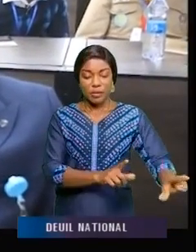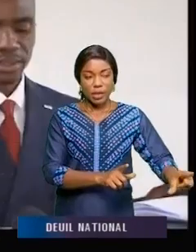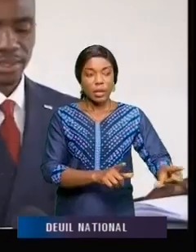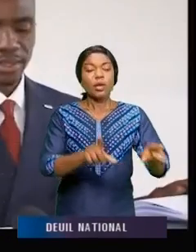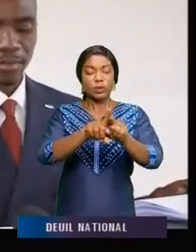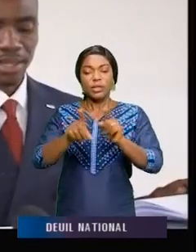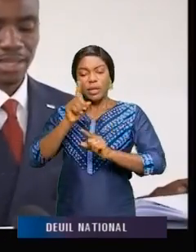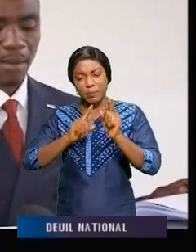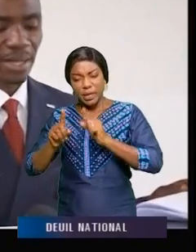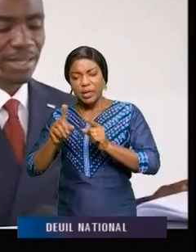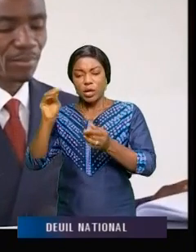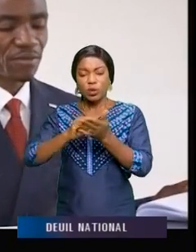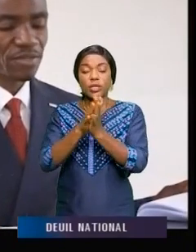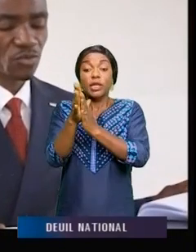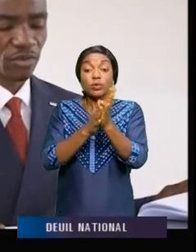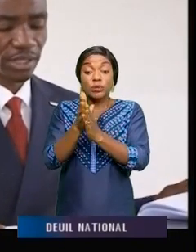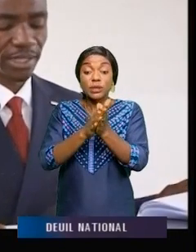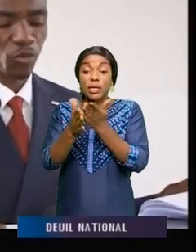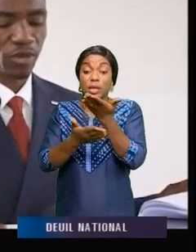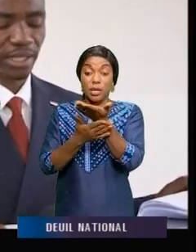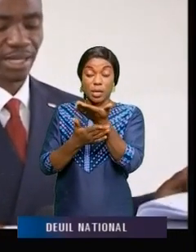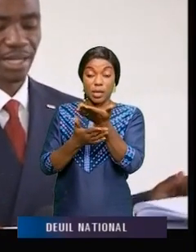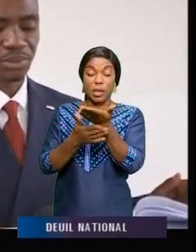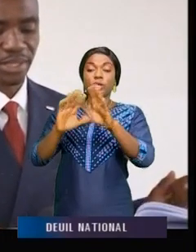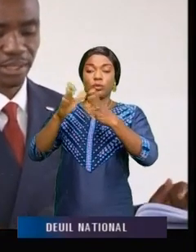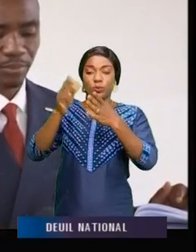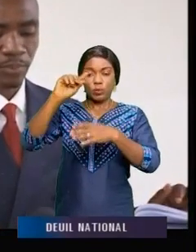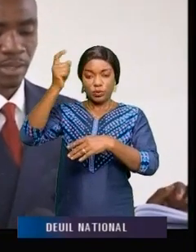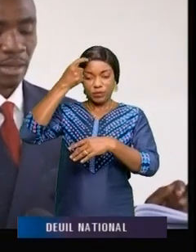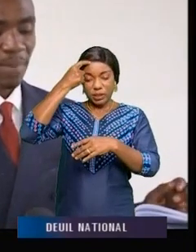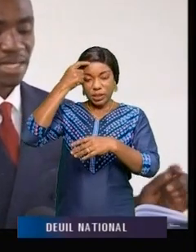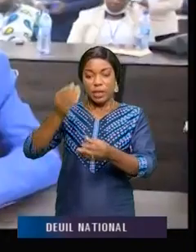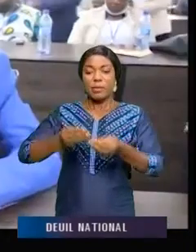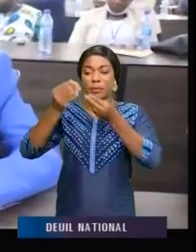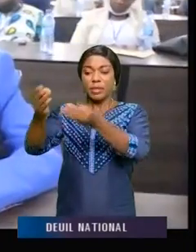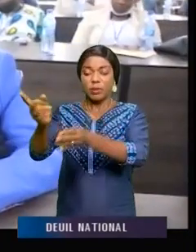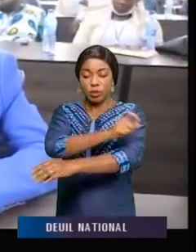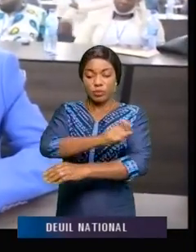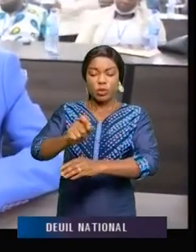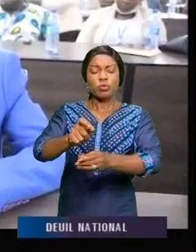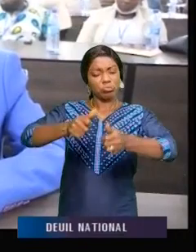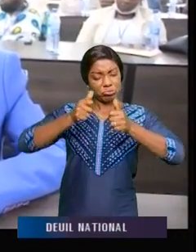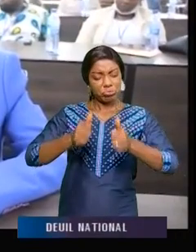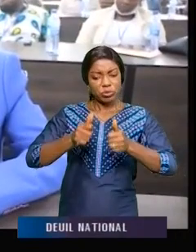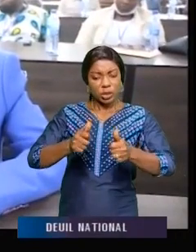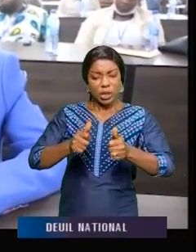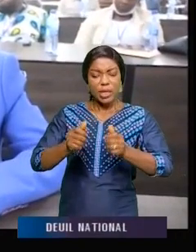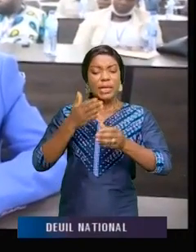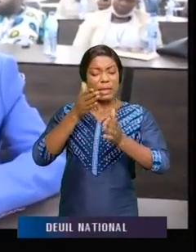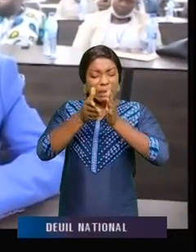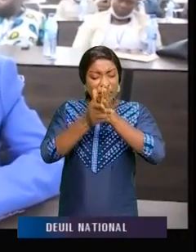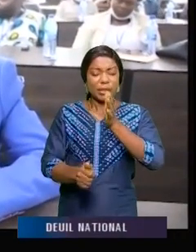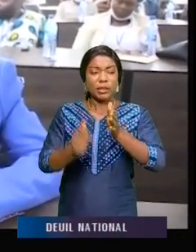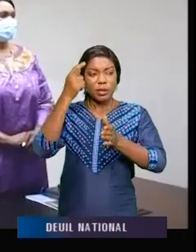Moutet-Béave a sollicité auprès de l'exécutif provincial l'octroi d'un bureau confortable correspondant au rang